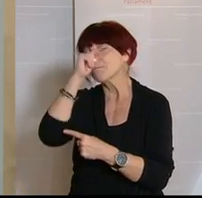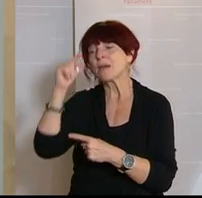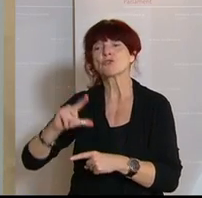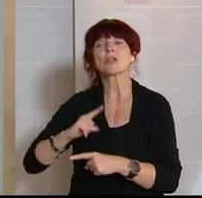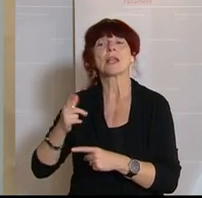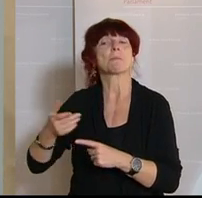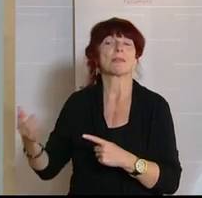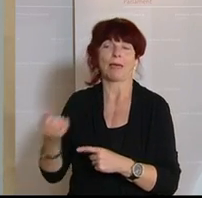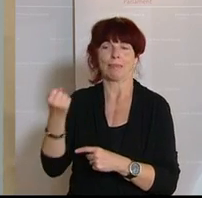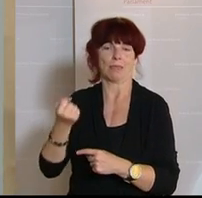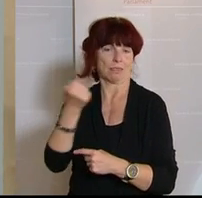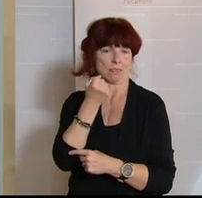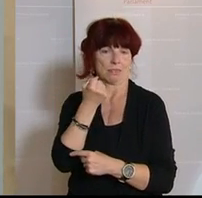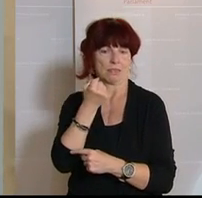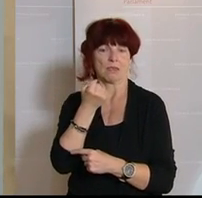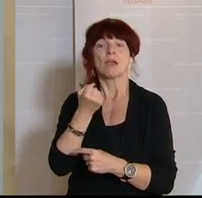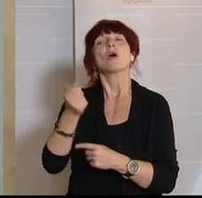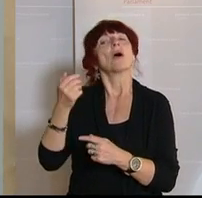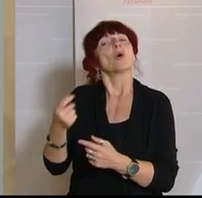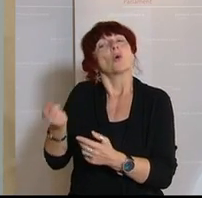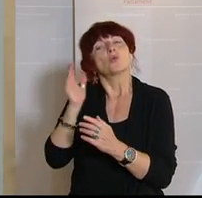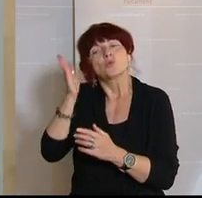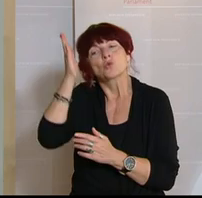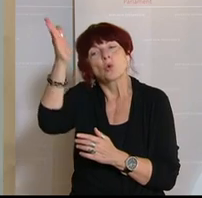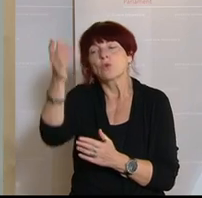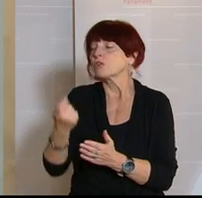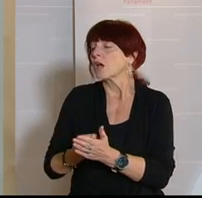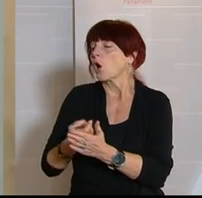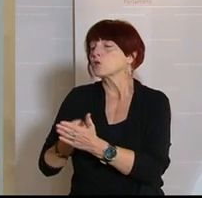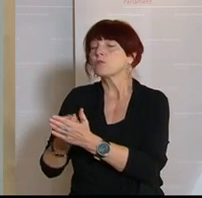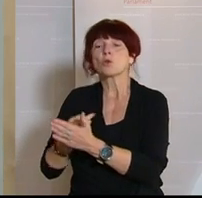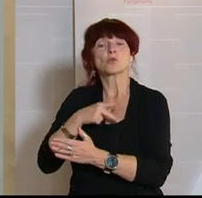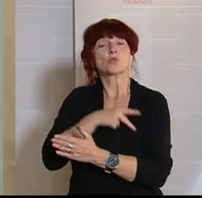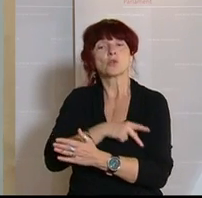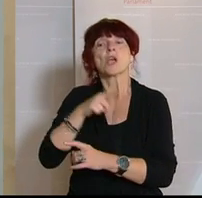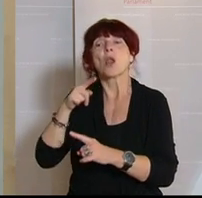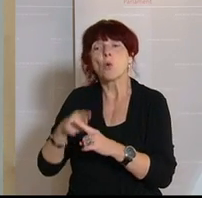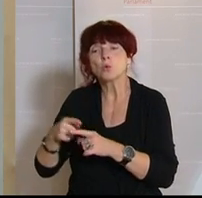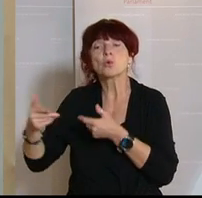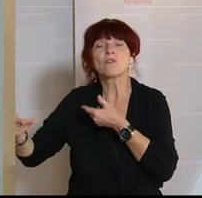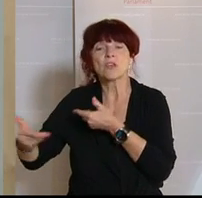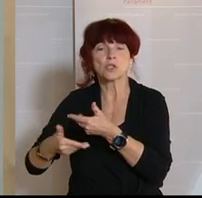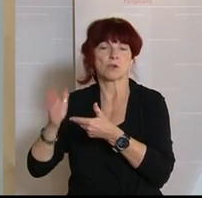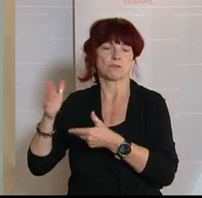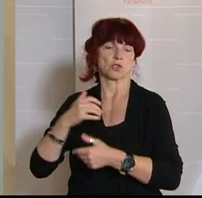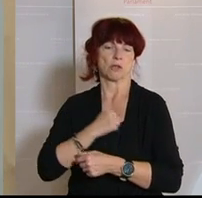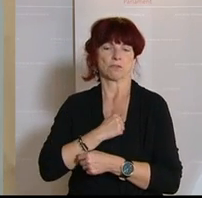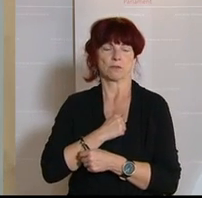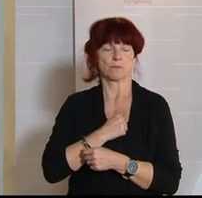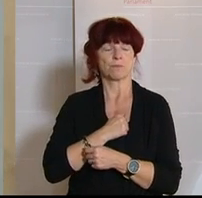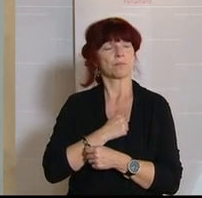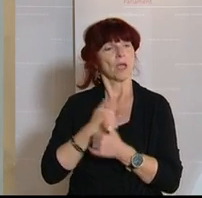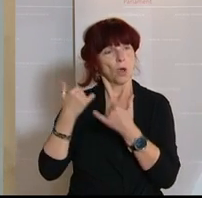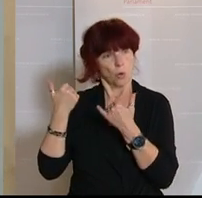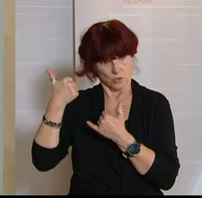zukünftigen Herausforderungen im Sozialen, aber auch in der Wirtschaft gut bewältigen. Und ein Thema noch, weil es auch in der Öffentlichkeit im